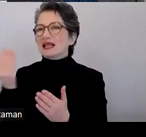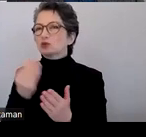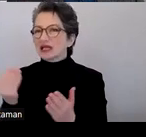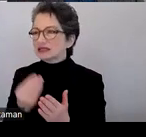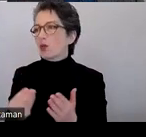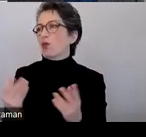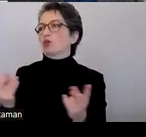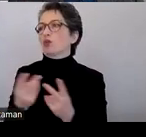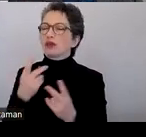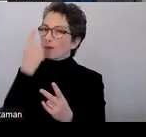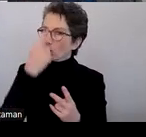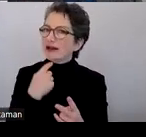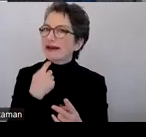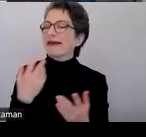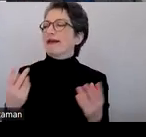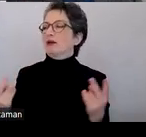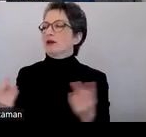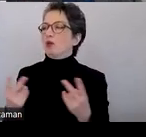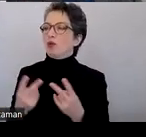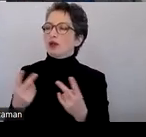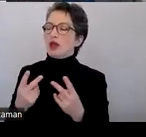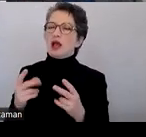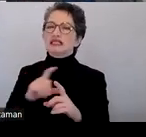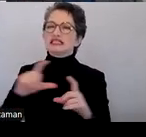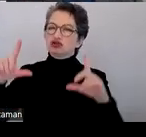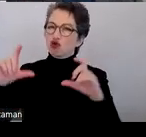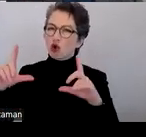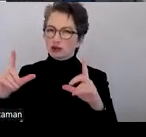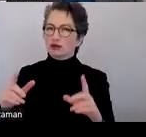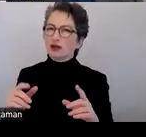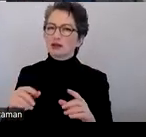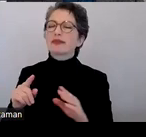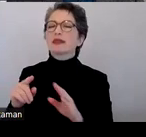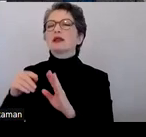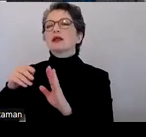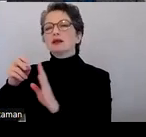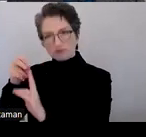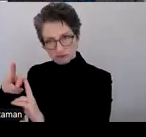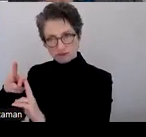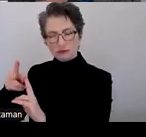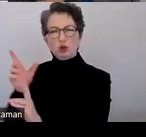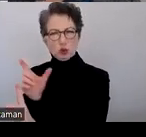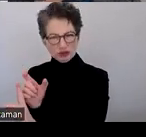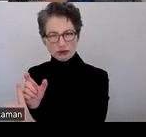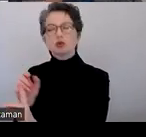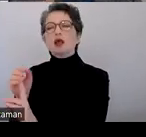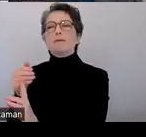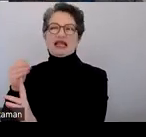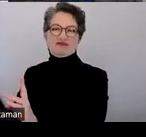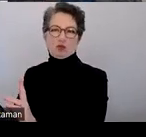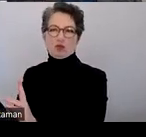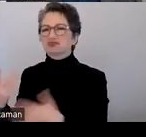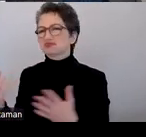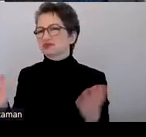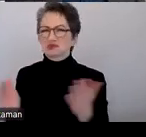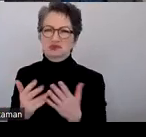Und dann kann ich immer noch ein bisschen genauer die Informationen darauf folgen lassen. Kurz und knapp, 80 bis 100 Zeichen und eventuell eben